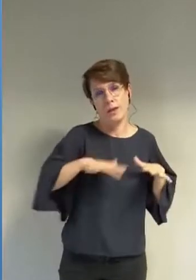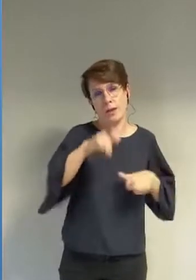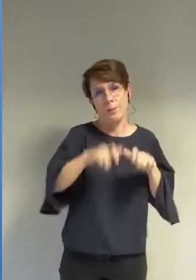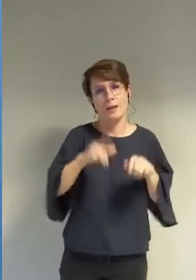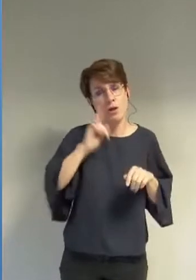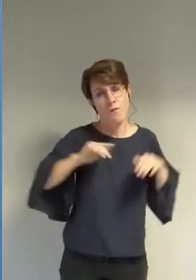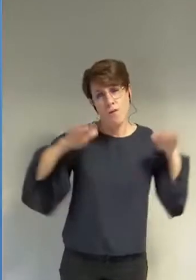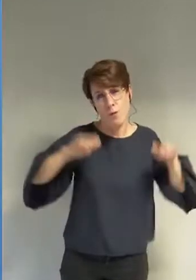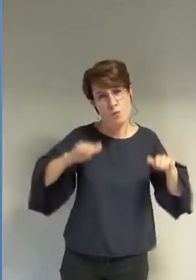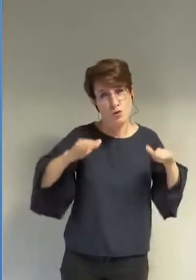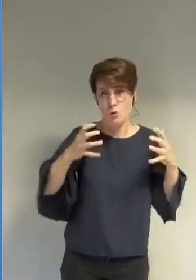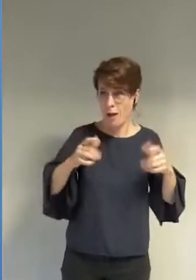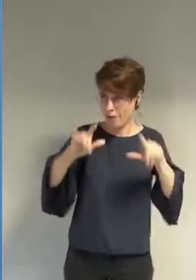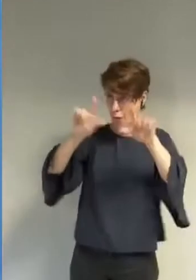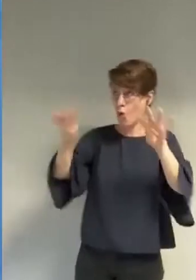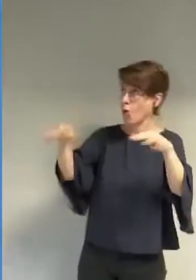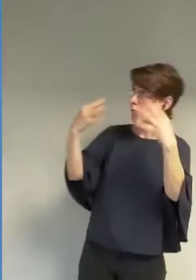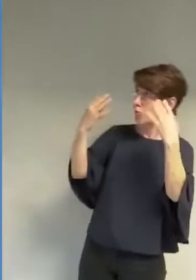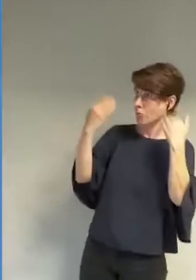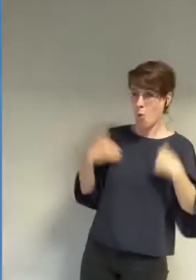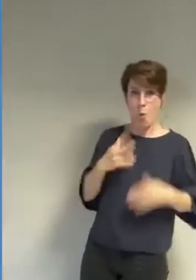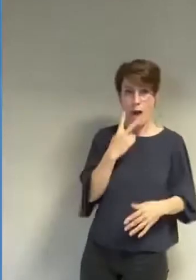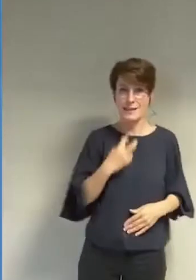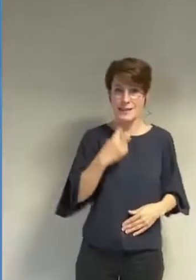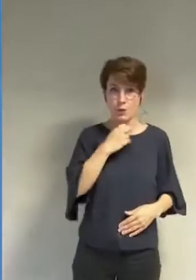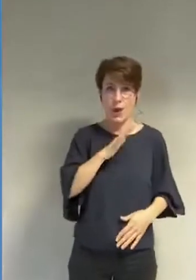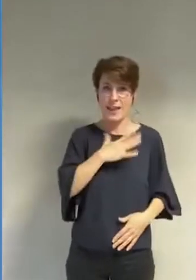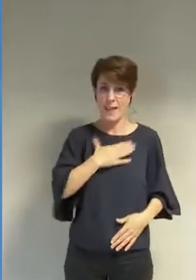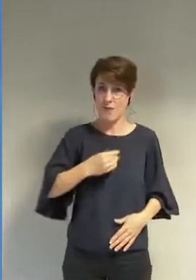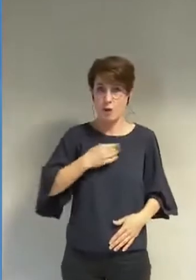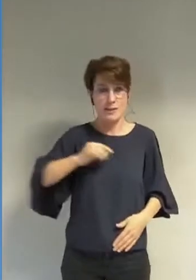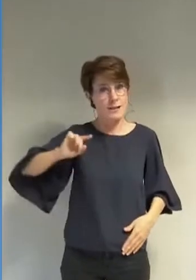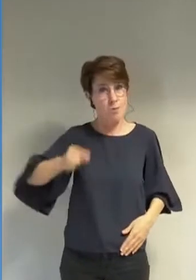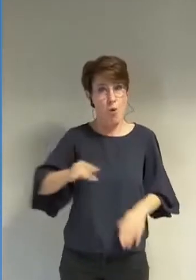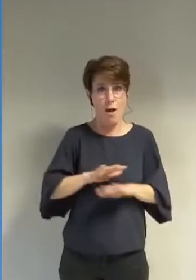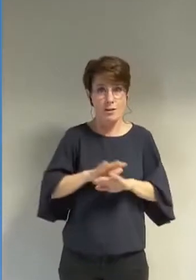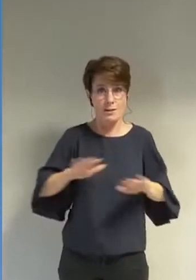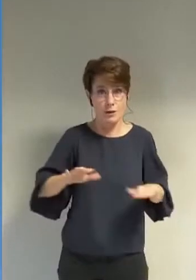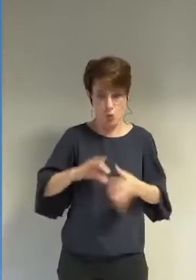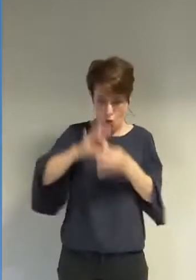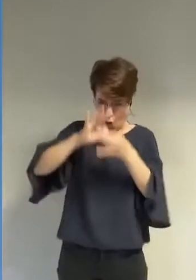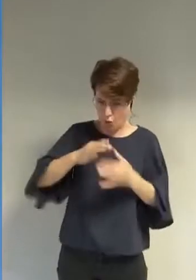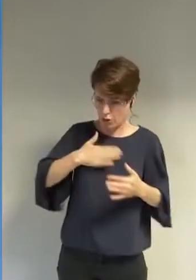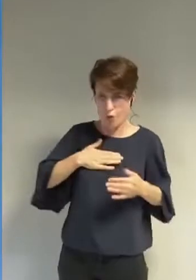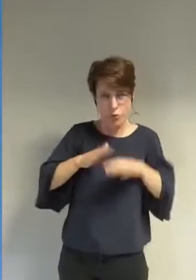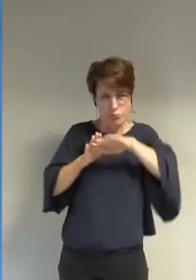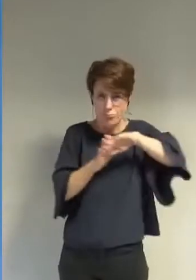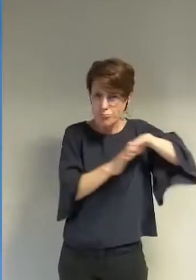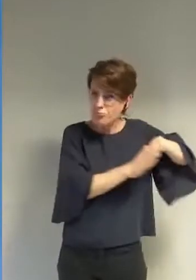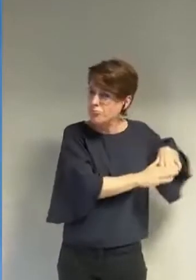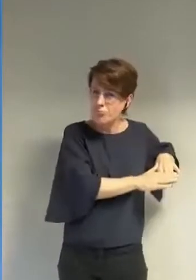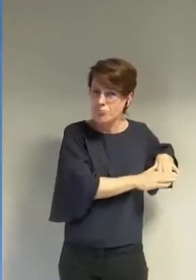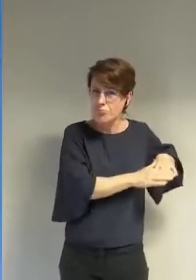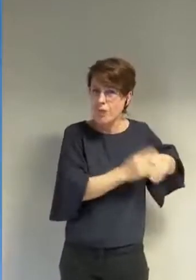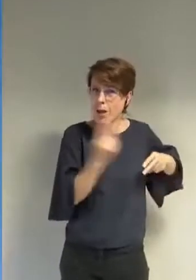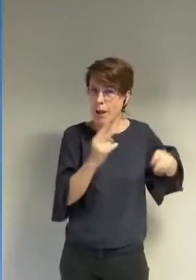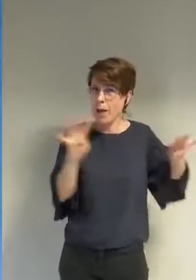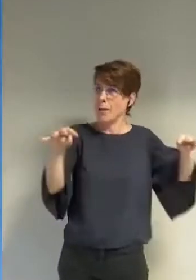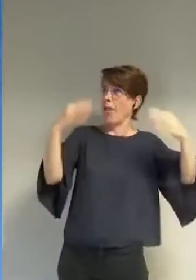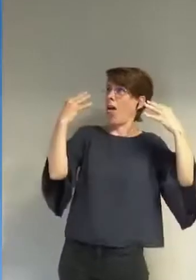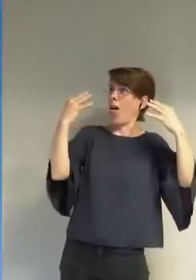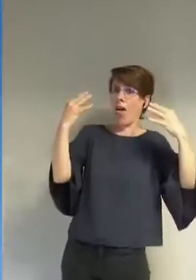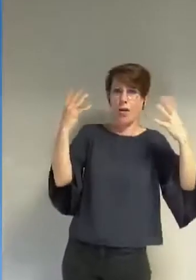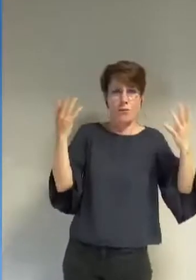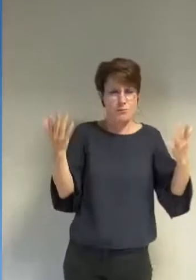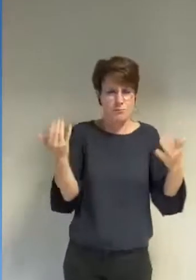des citoyennes françaises à part entière sans que leur conviction religieuse soit étalée autour d'un bassin